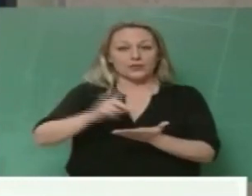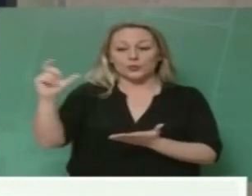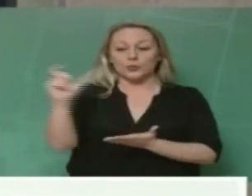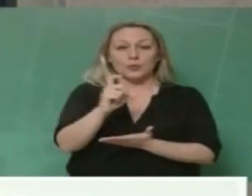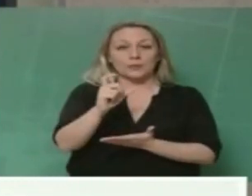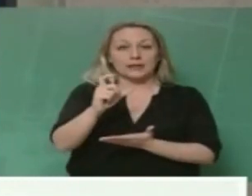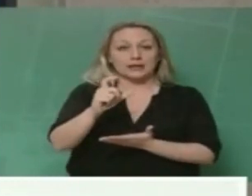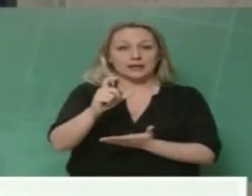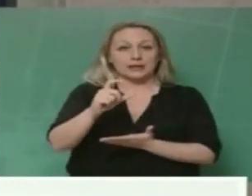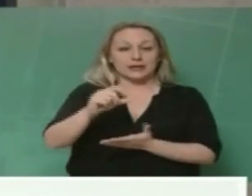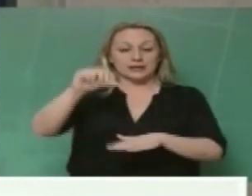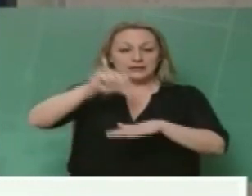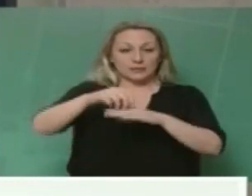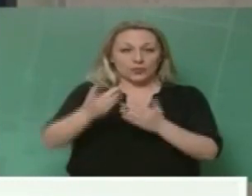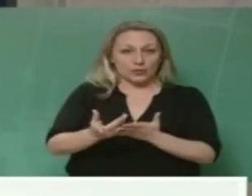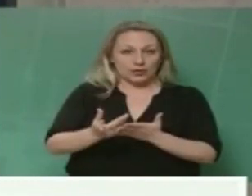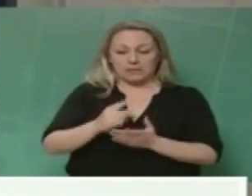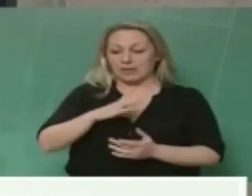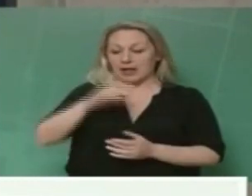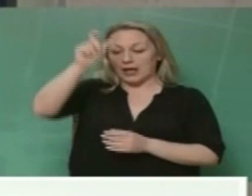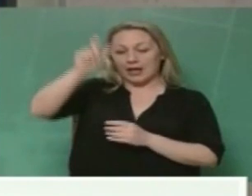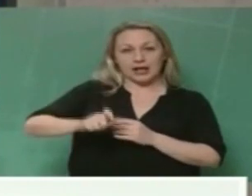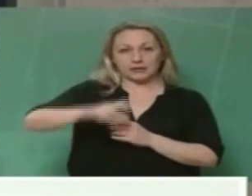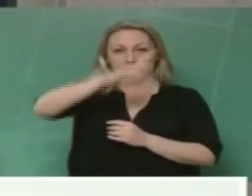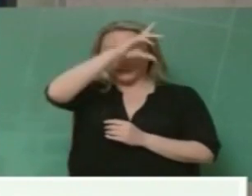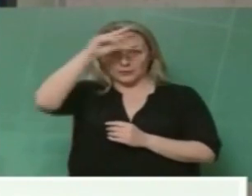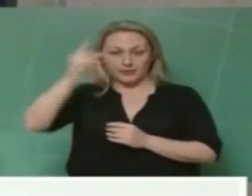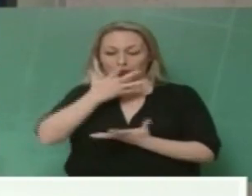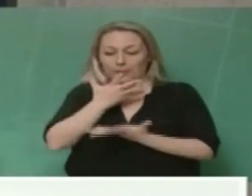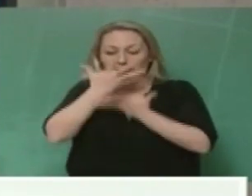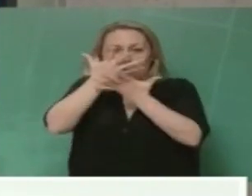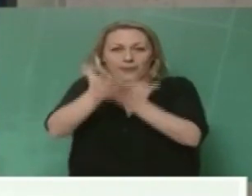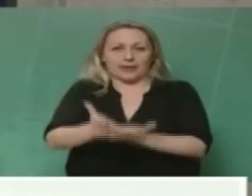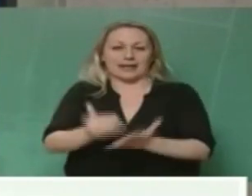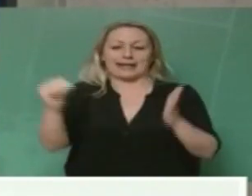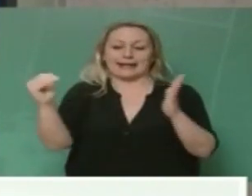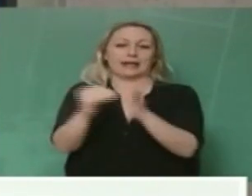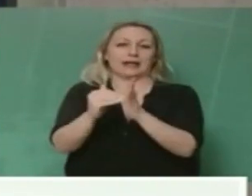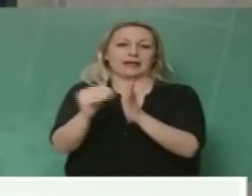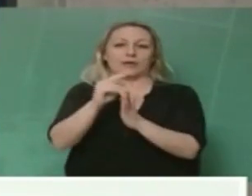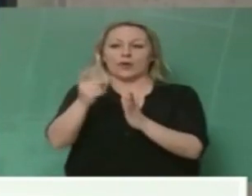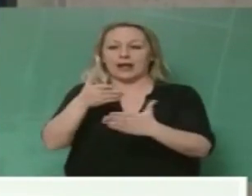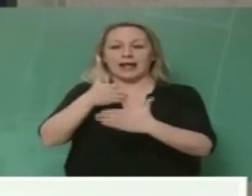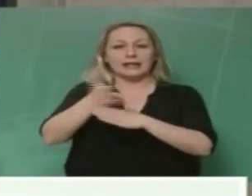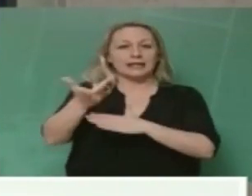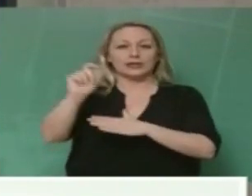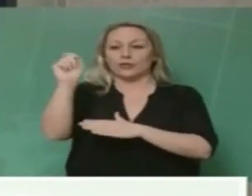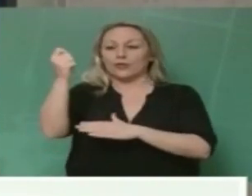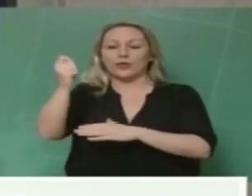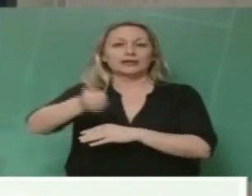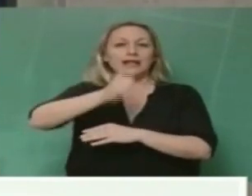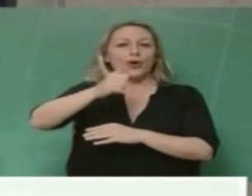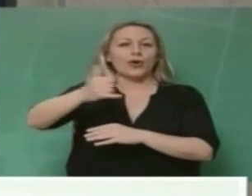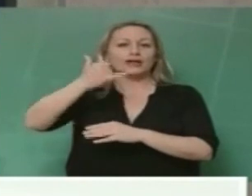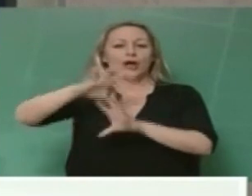σπουδαστή ο οποίος να μην κοστίζει περίπου ένα χιλιάρικο όταν λέμε ένα χιλιάρικο είναι ενίκιο, φως, νερό, τηλέφωνο και όλα τα σχετικά